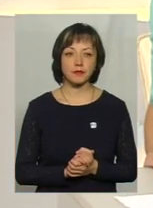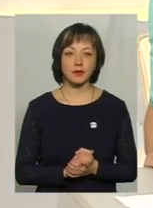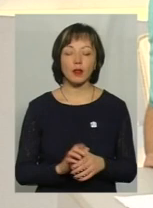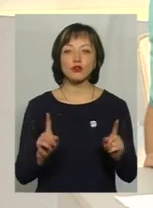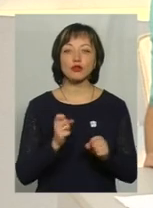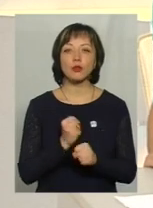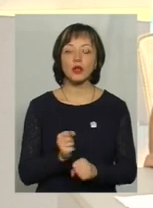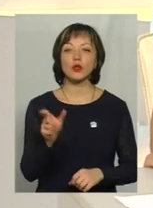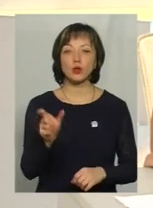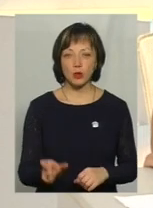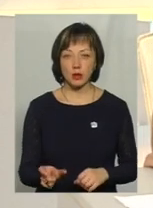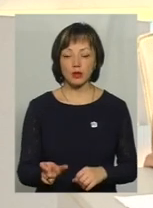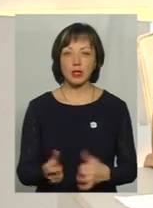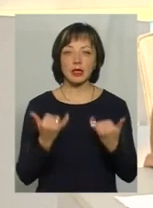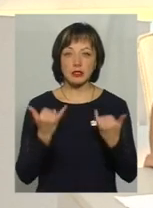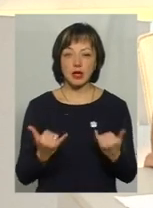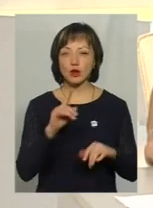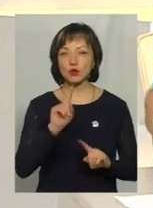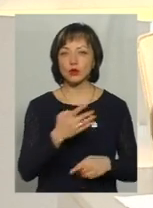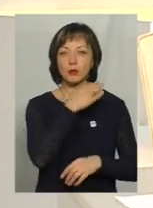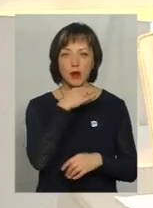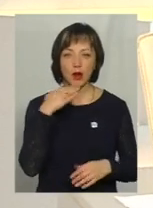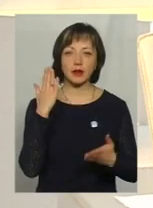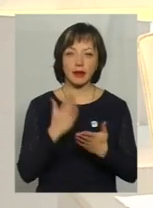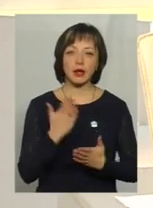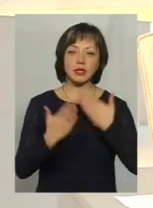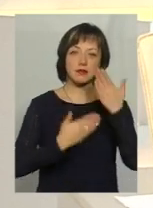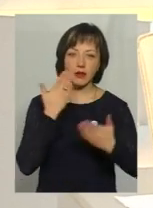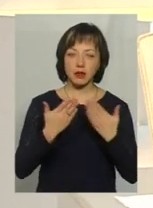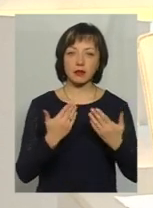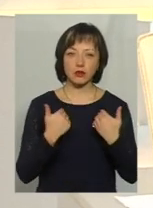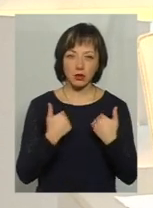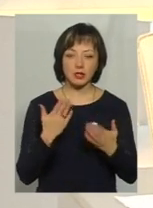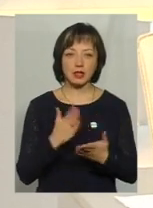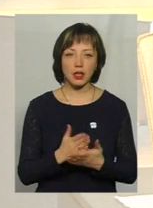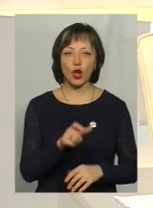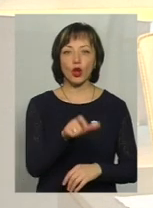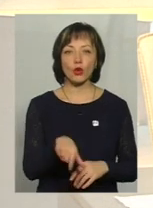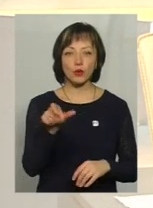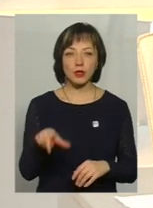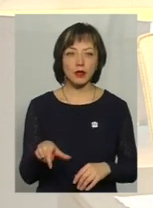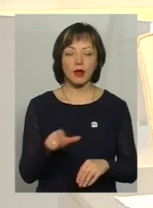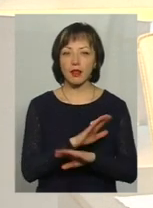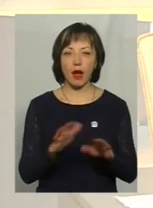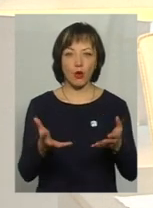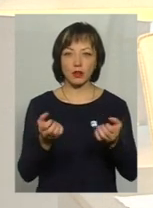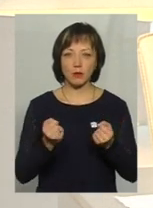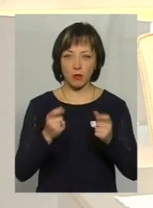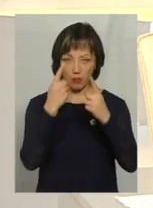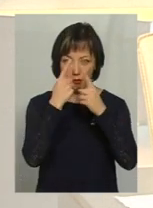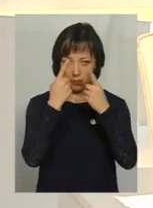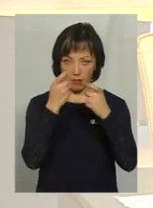зробити людині? Зараз дуже багато є звернень і до нас є звернення, що люди не отримали